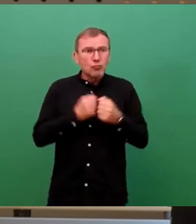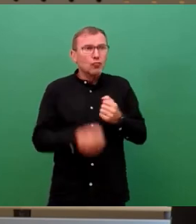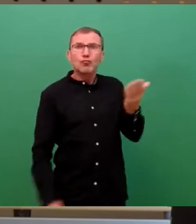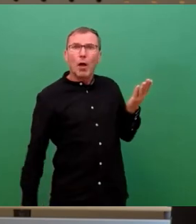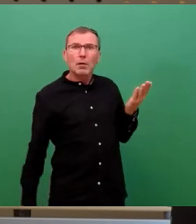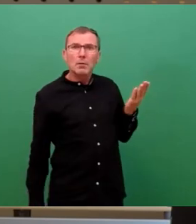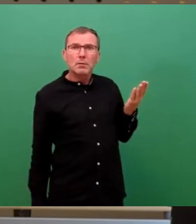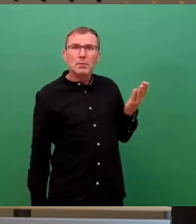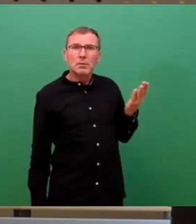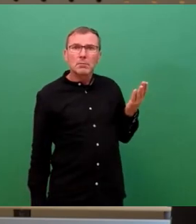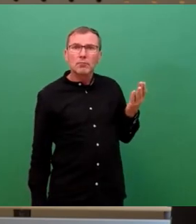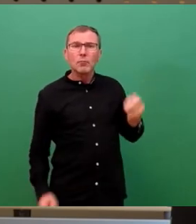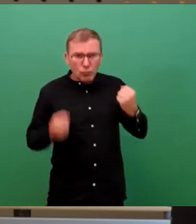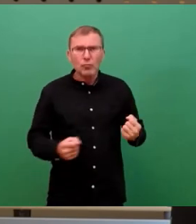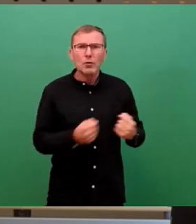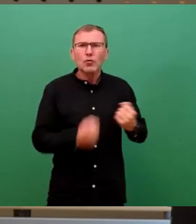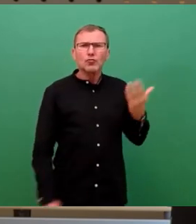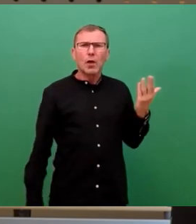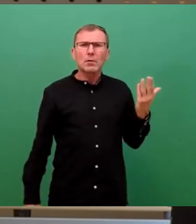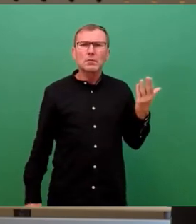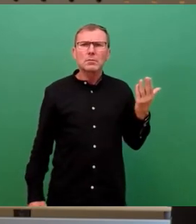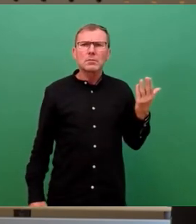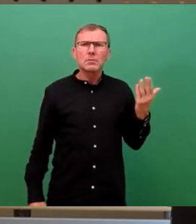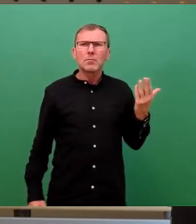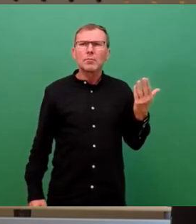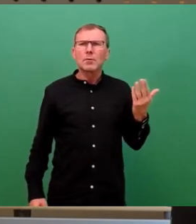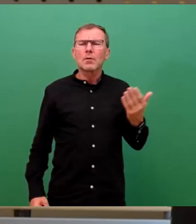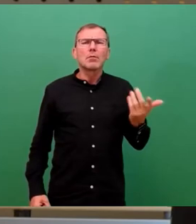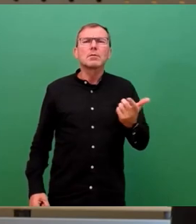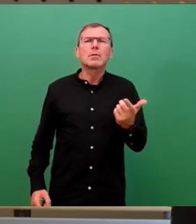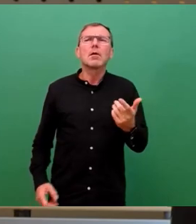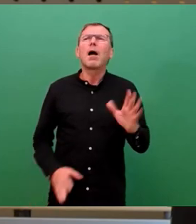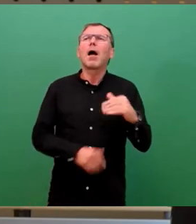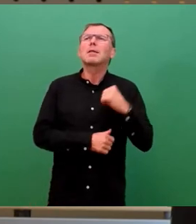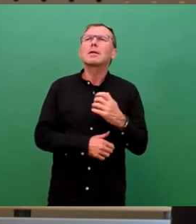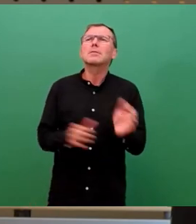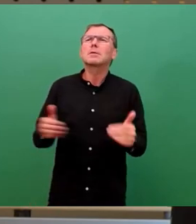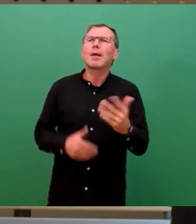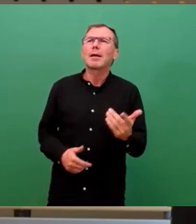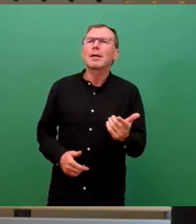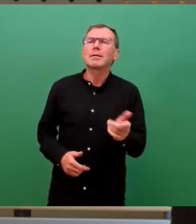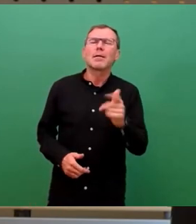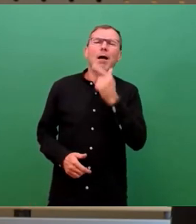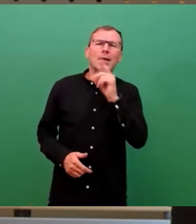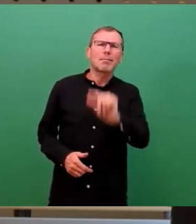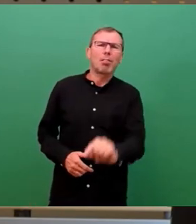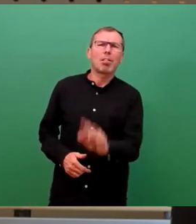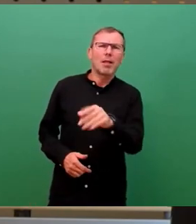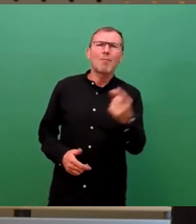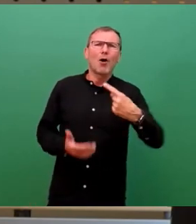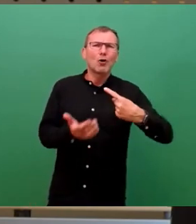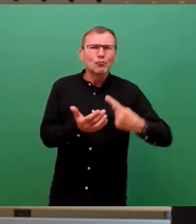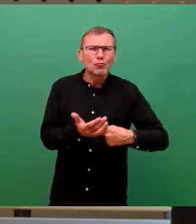aber ganz massiv, egal ob es dieses aus meiner Sicht lächerliche Entlastungspaket zu nennen ist, sondern mit Steuern und